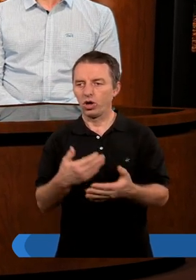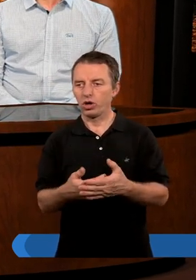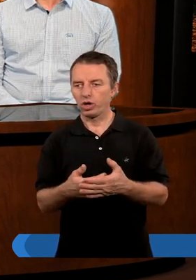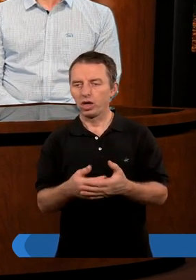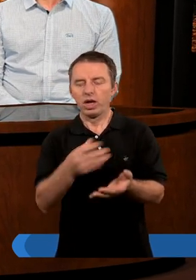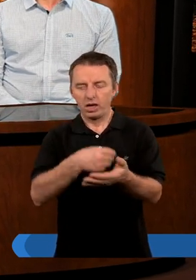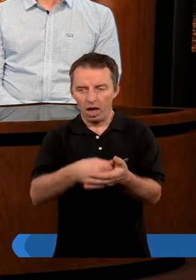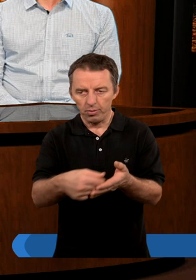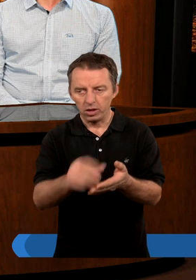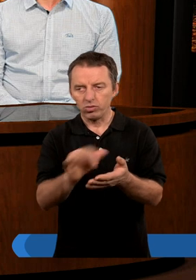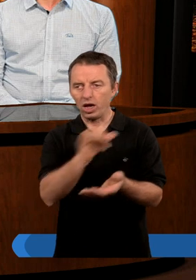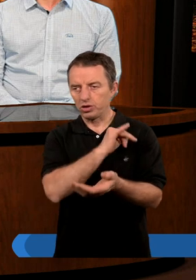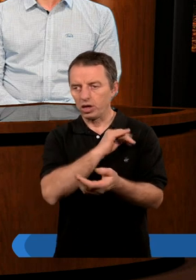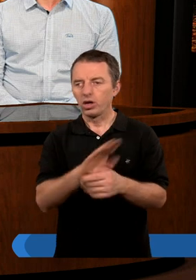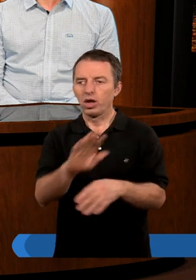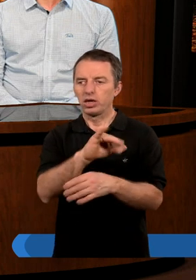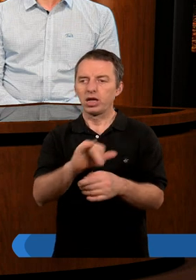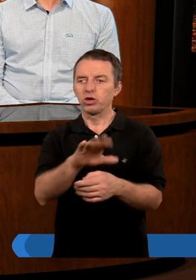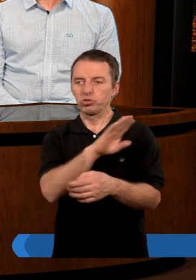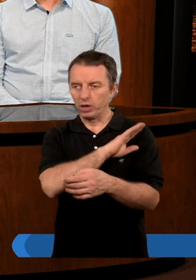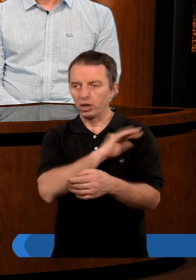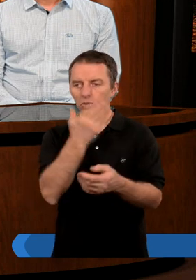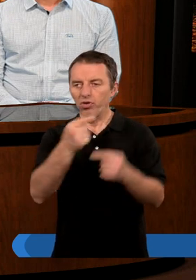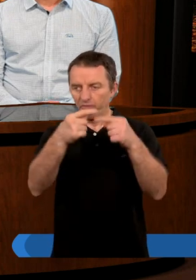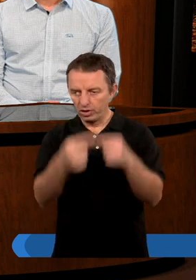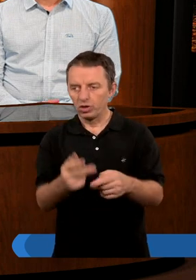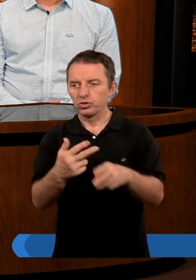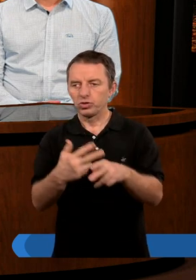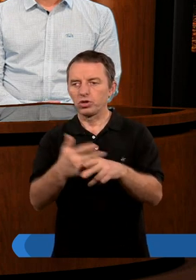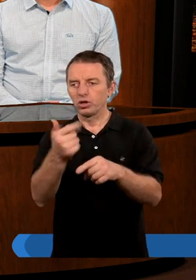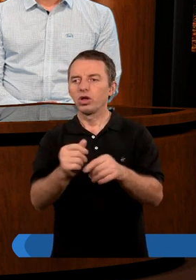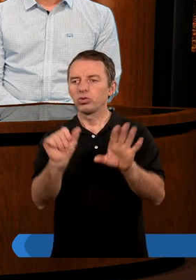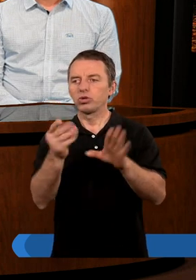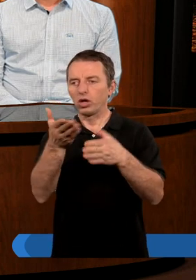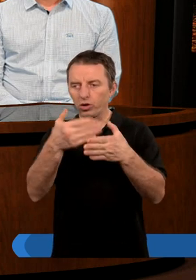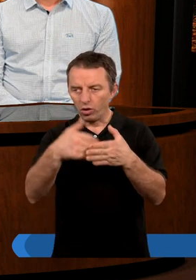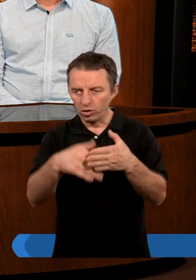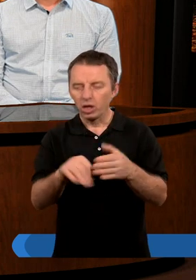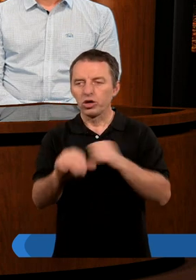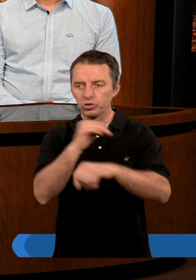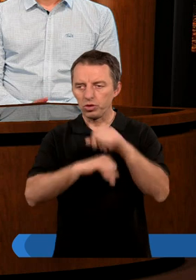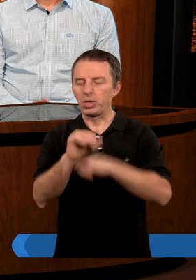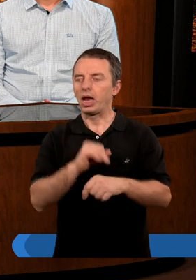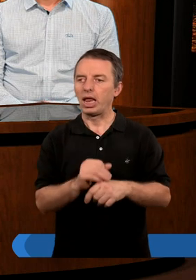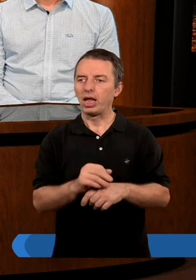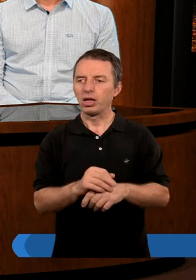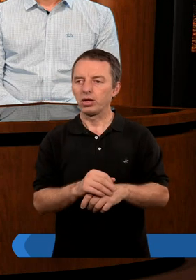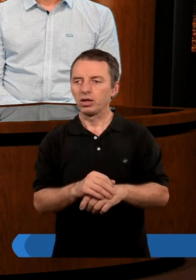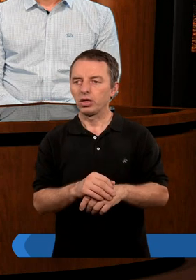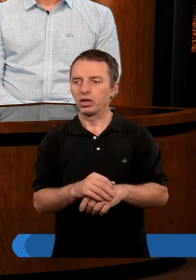Skoro zapłatą za grzech jest śmierć, jak mówi tu werset 23, szóstego rozdziału listu do Rzymian,